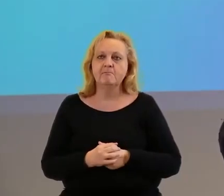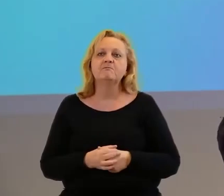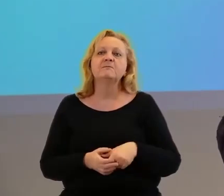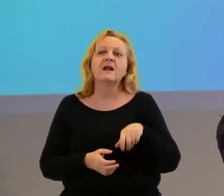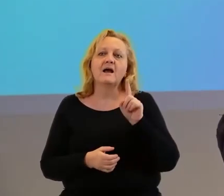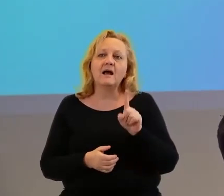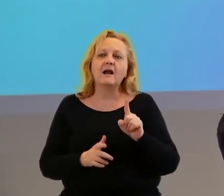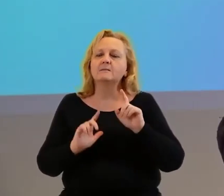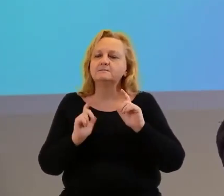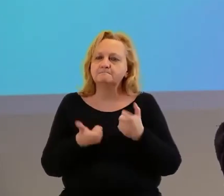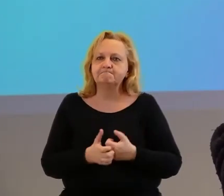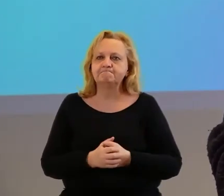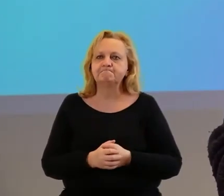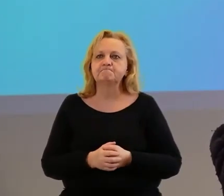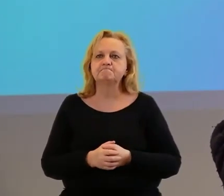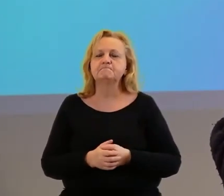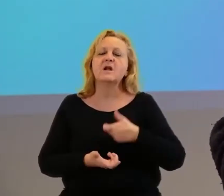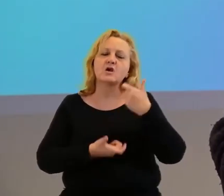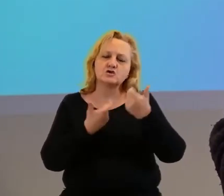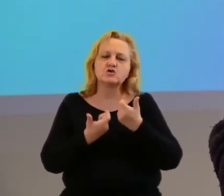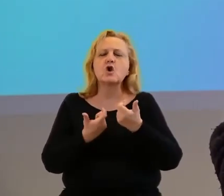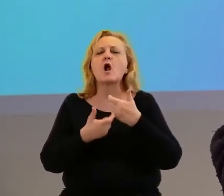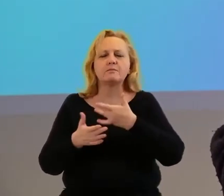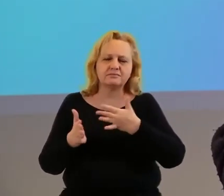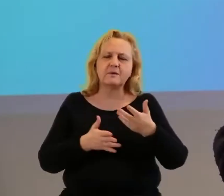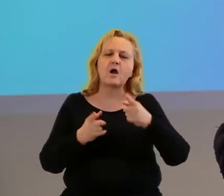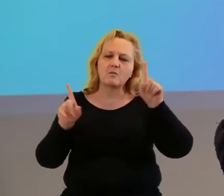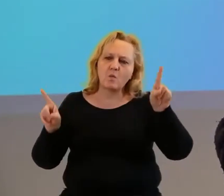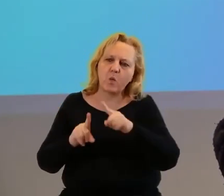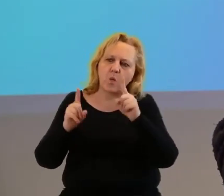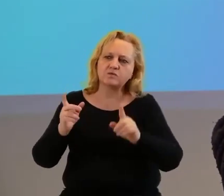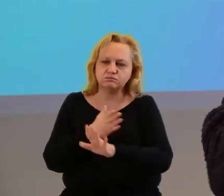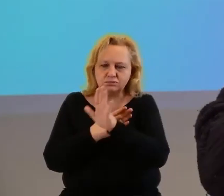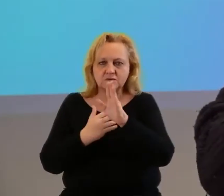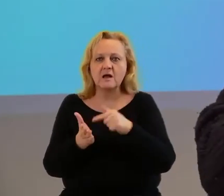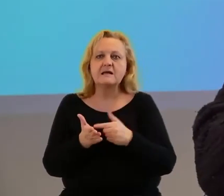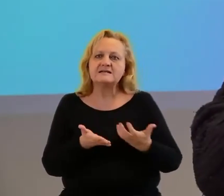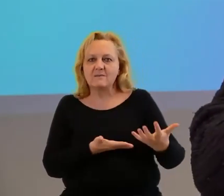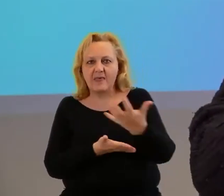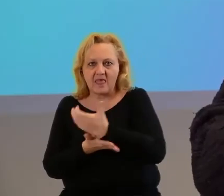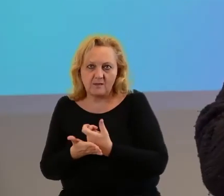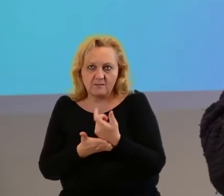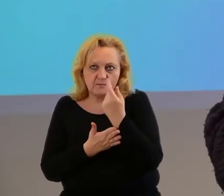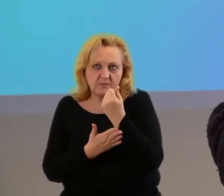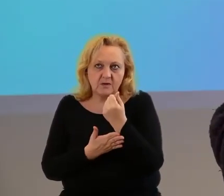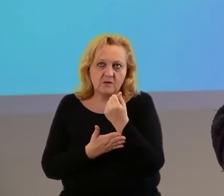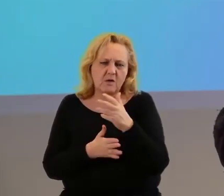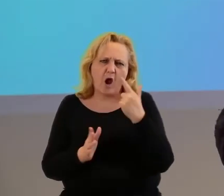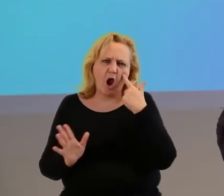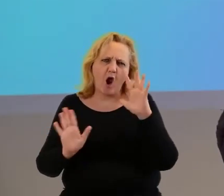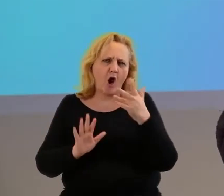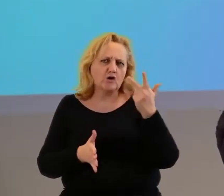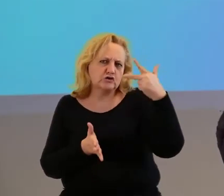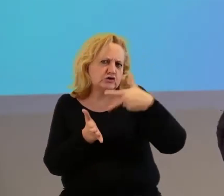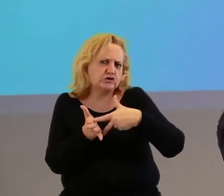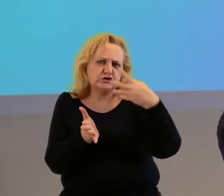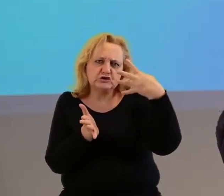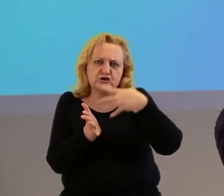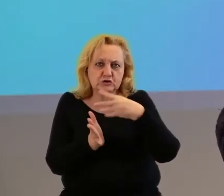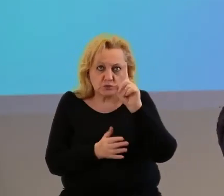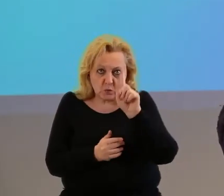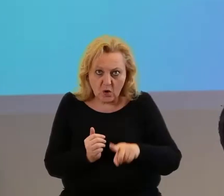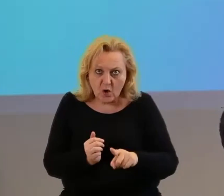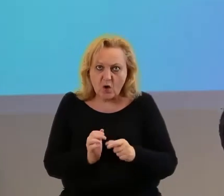No ale zrobiliśmy ten koncert, zebraliśmy tam jakieś środki, 3 tysiące, koło 3 czy 4 tysięcy